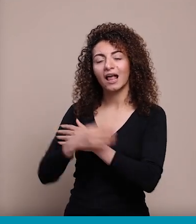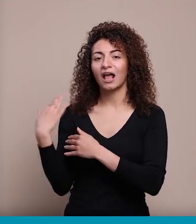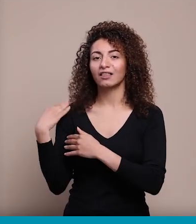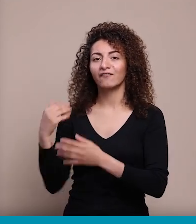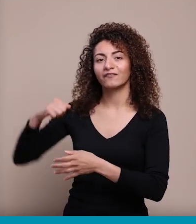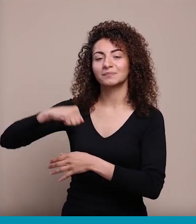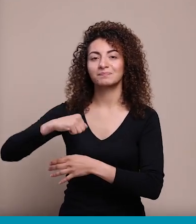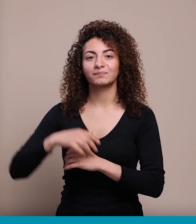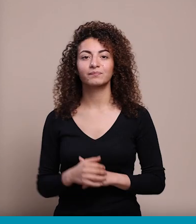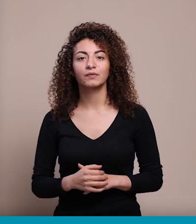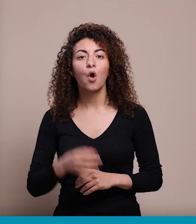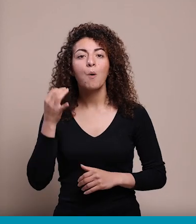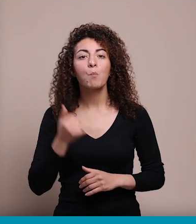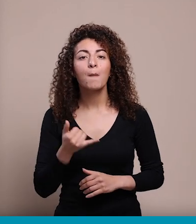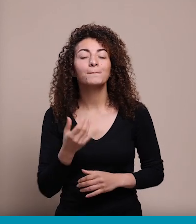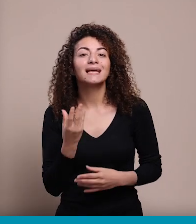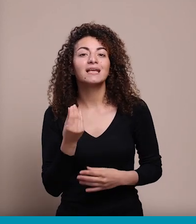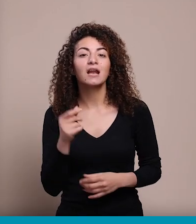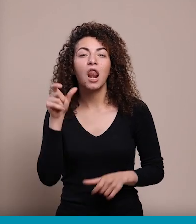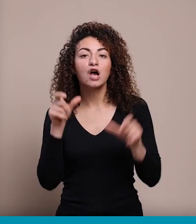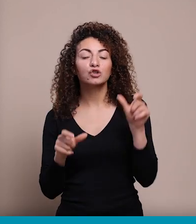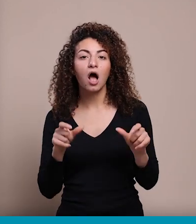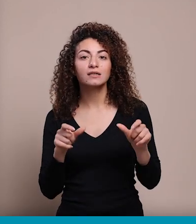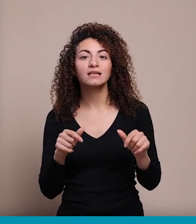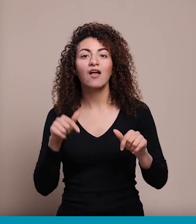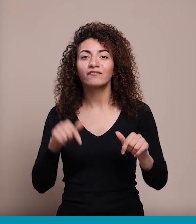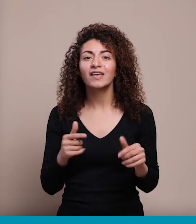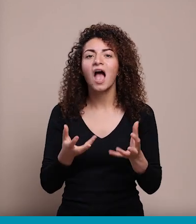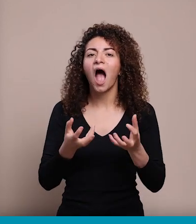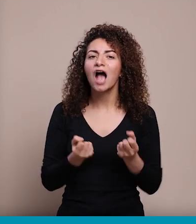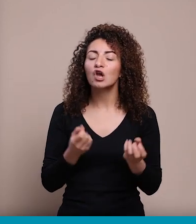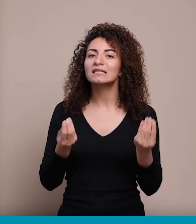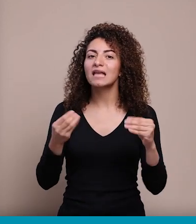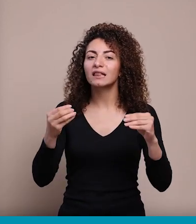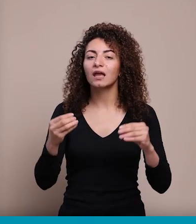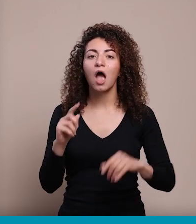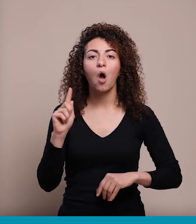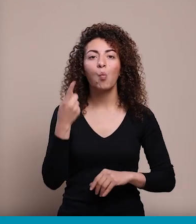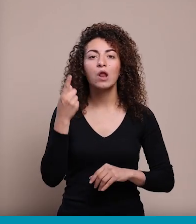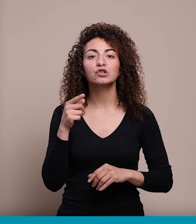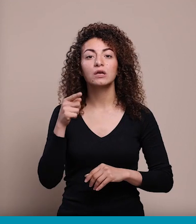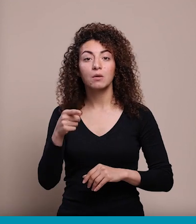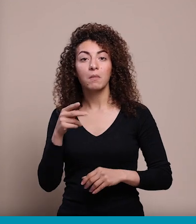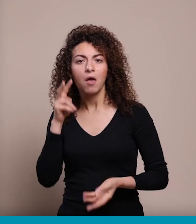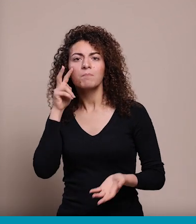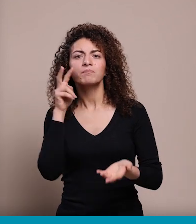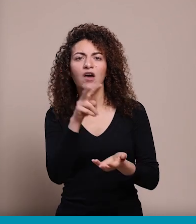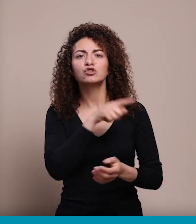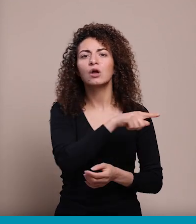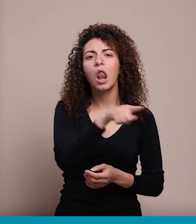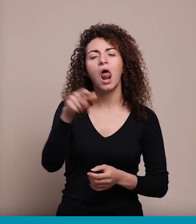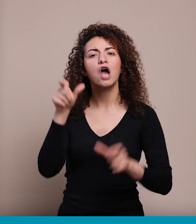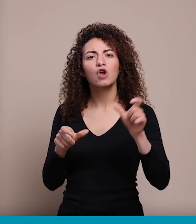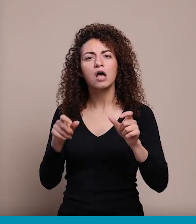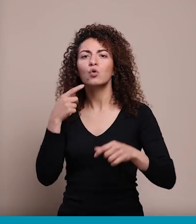وكتير مهم للأشخاص يلي عندهم حاجة إضافية إنهم أول شي فرجوا كل شي